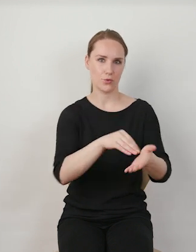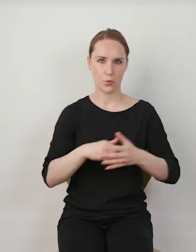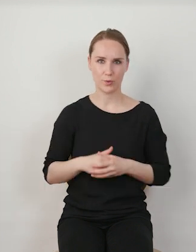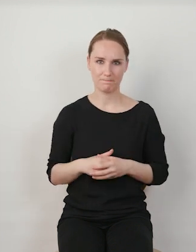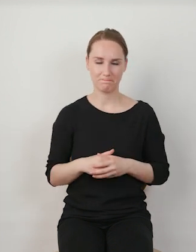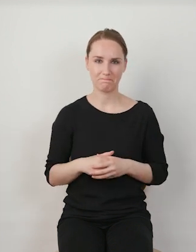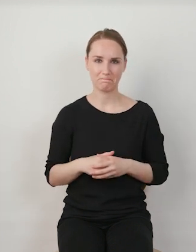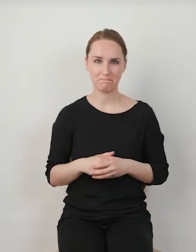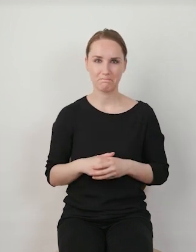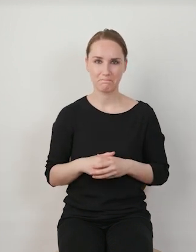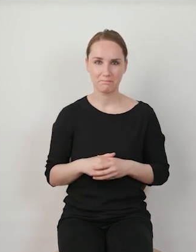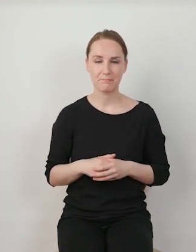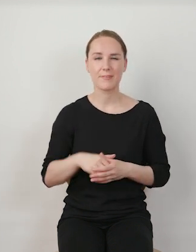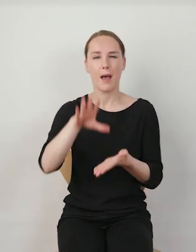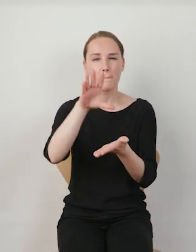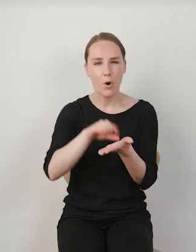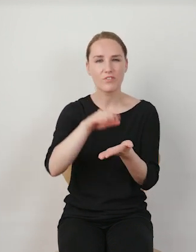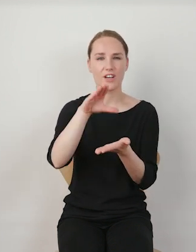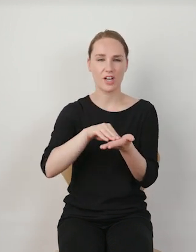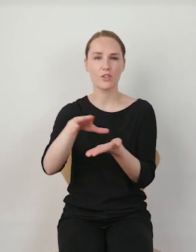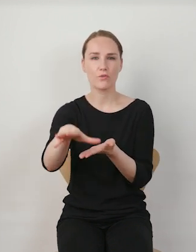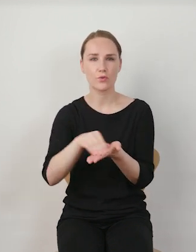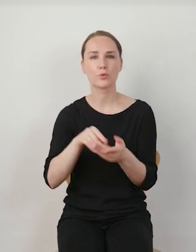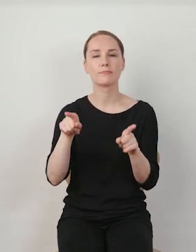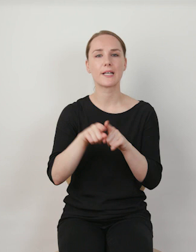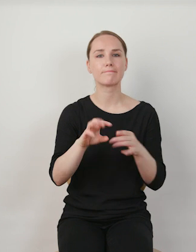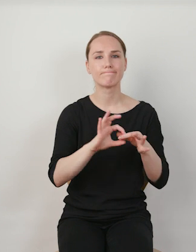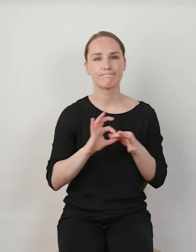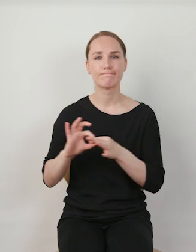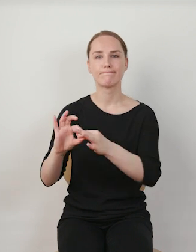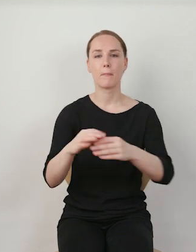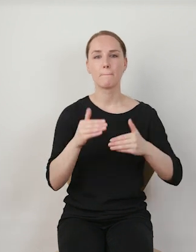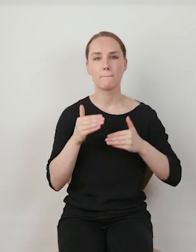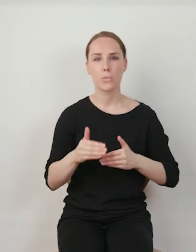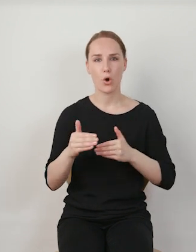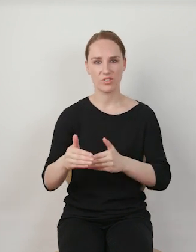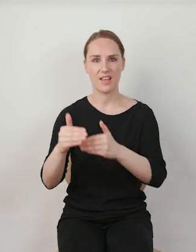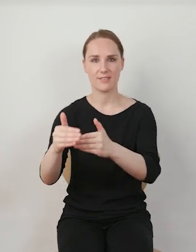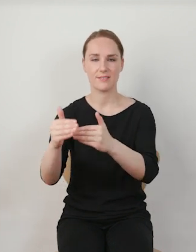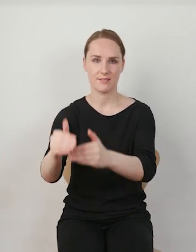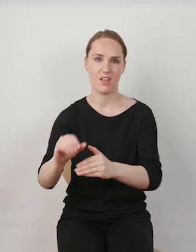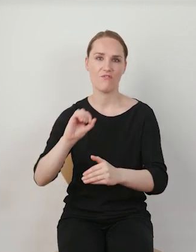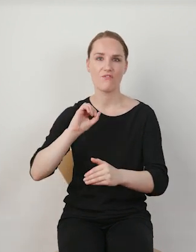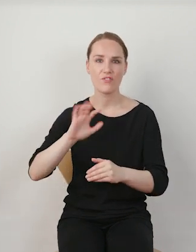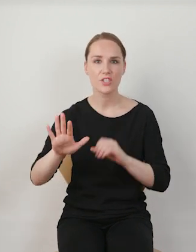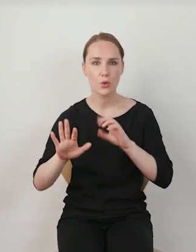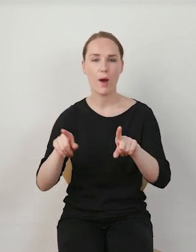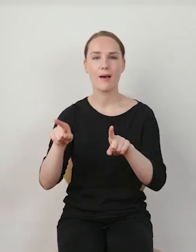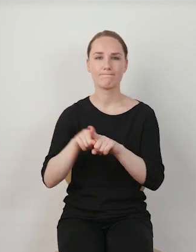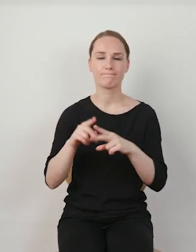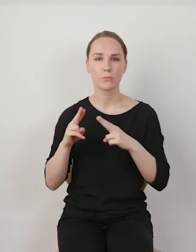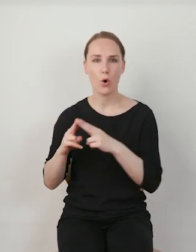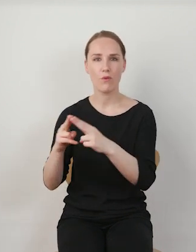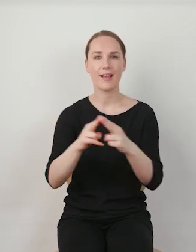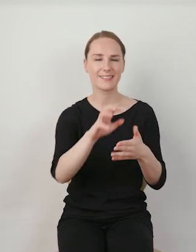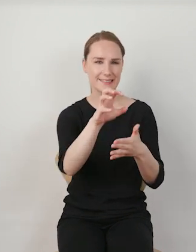rytuałem imitacji i replikacji będzie również powiązany cały proces przesyłania interakcji z danym